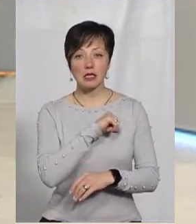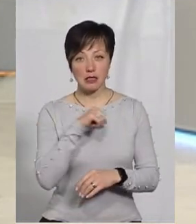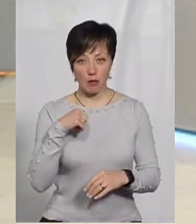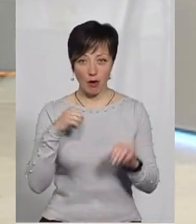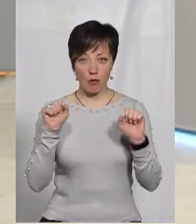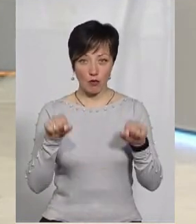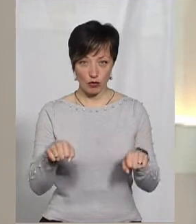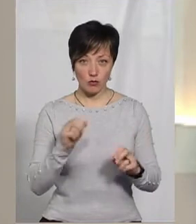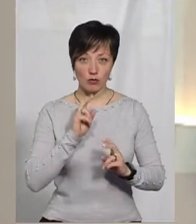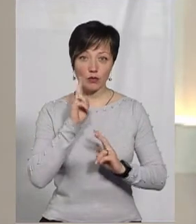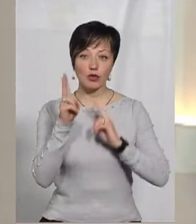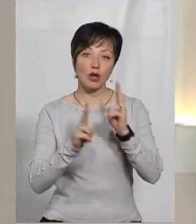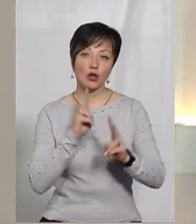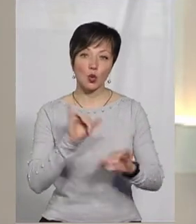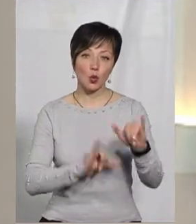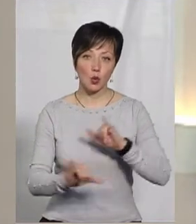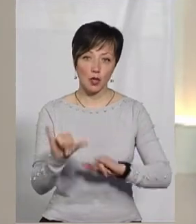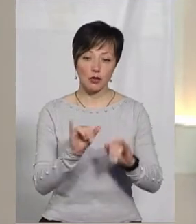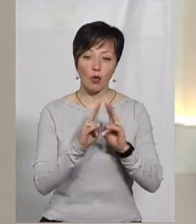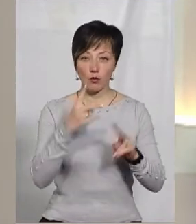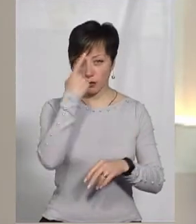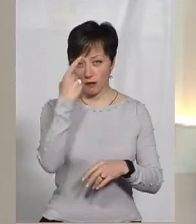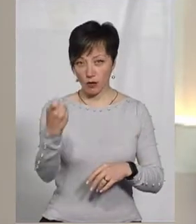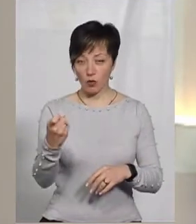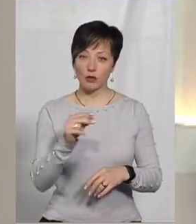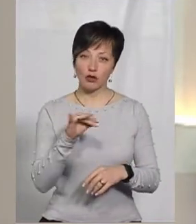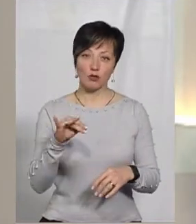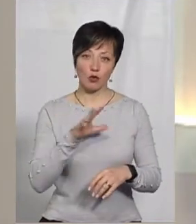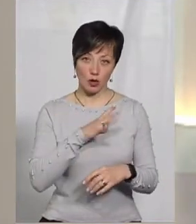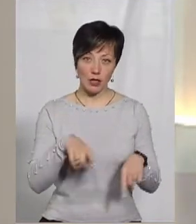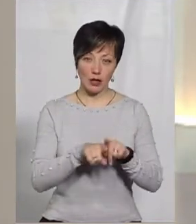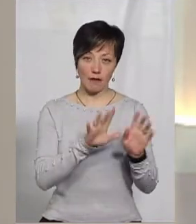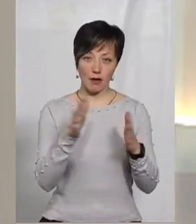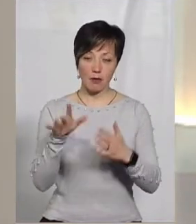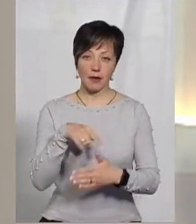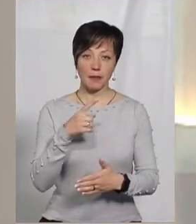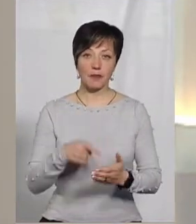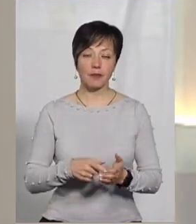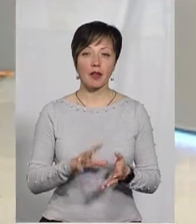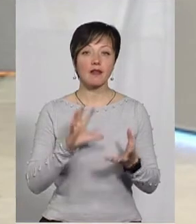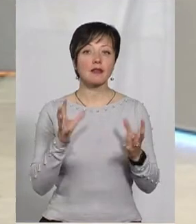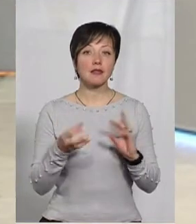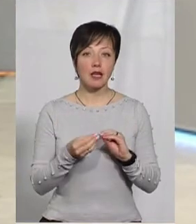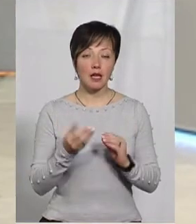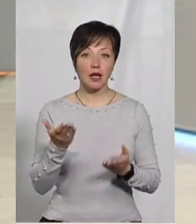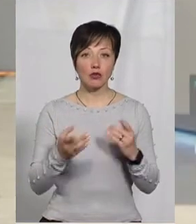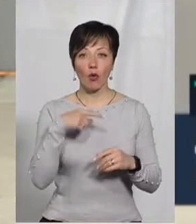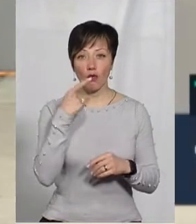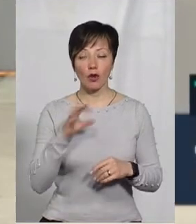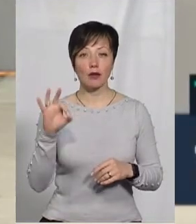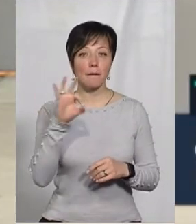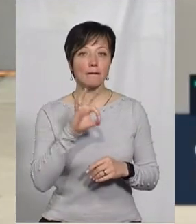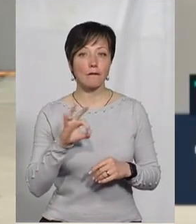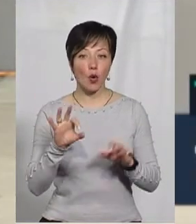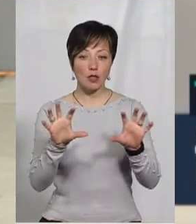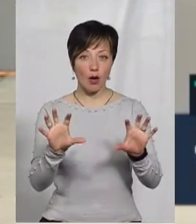кудись поскаржитись, комусь повідомити? Чи були такі випадки? Ну, взагалі, якщо говорити про